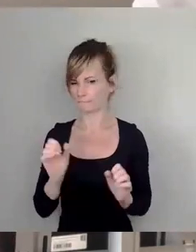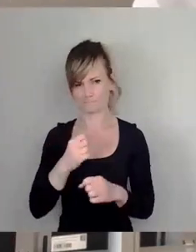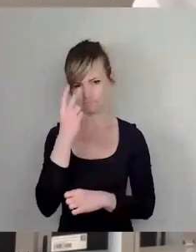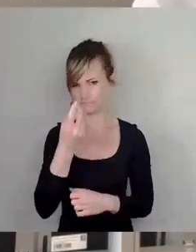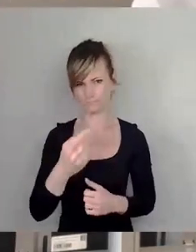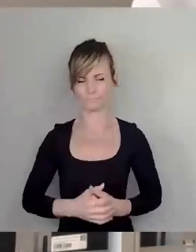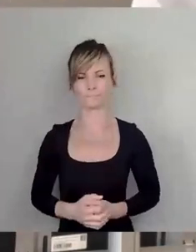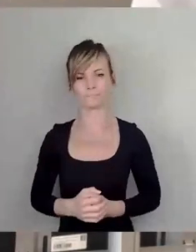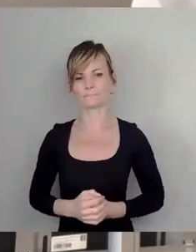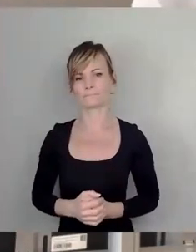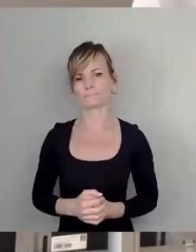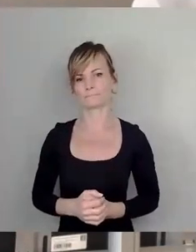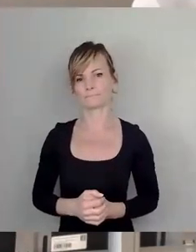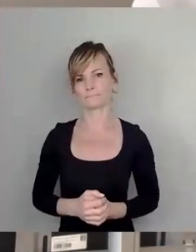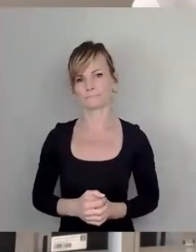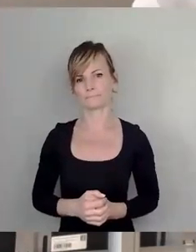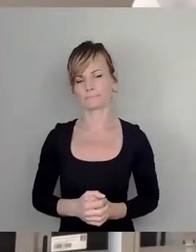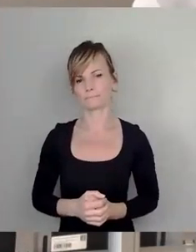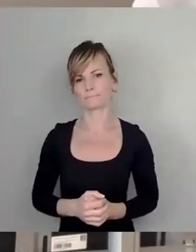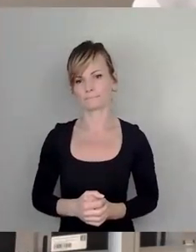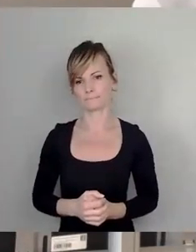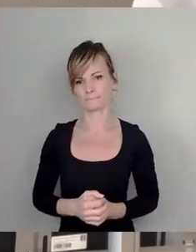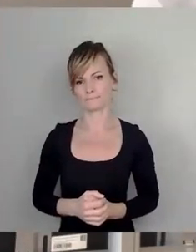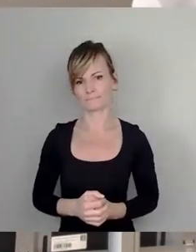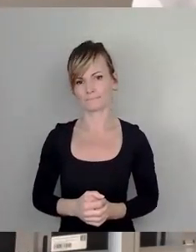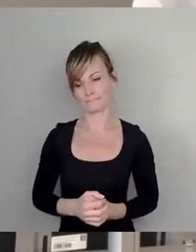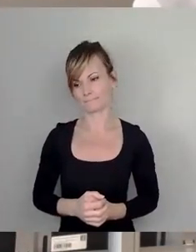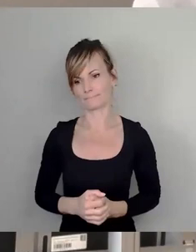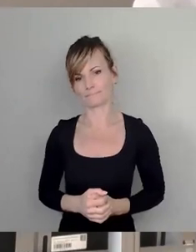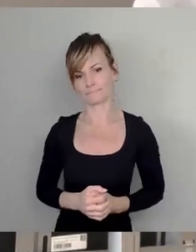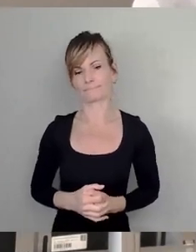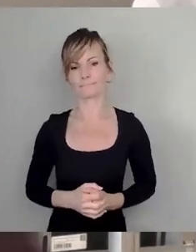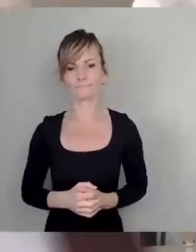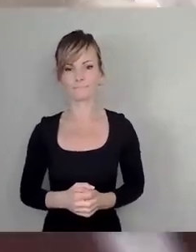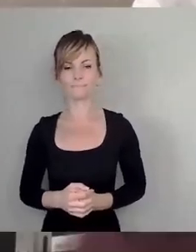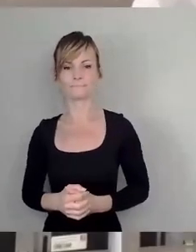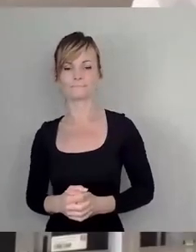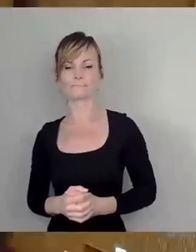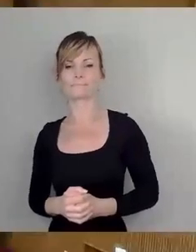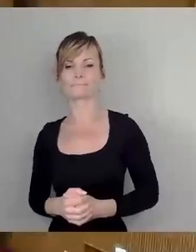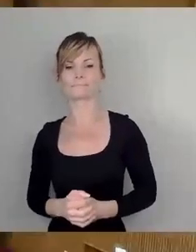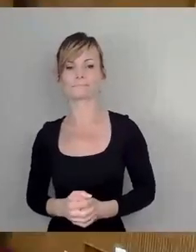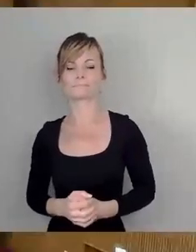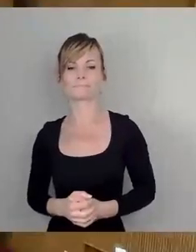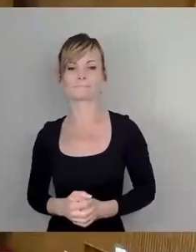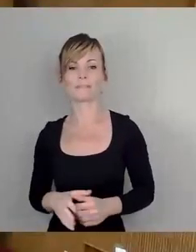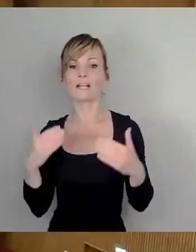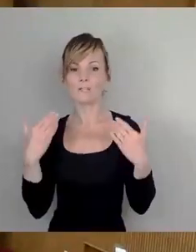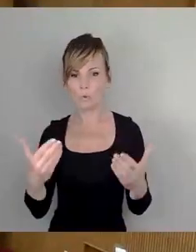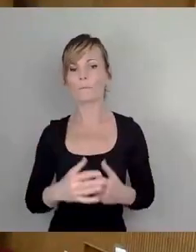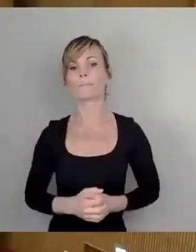hier nicht in der O-Fraktion zu verleihen, hier die Leute hier rein zu haben. So, wir kommen jetzt